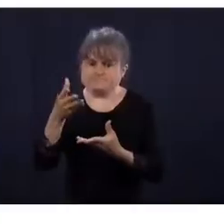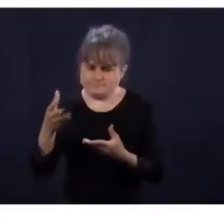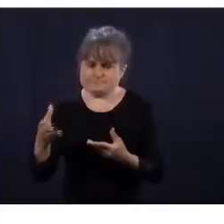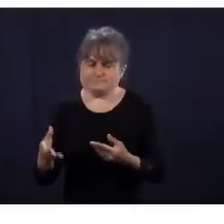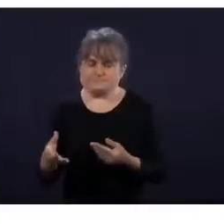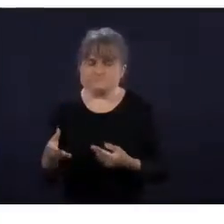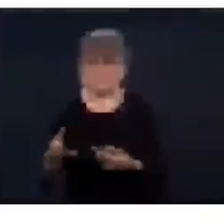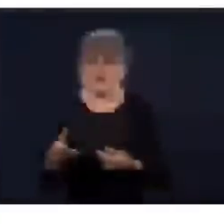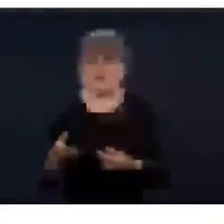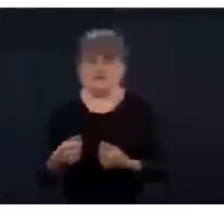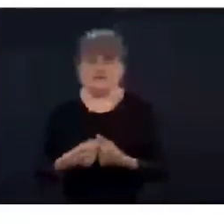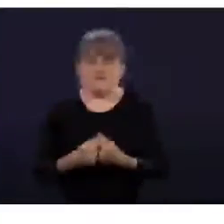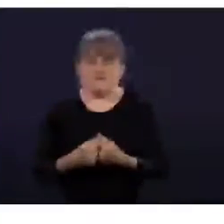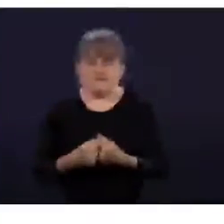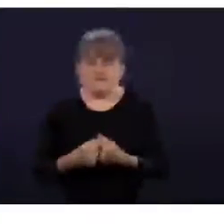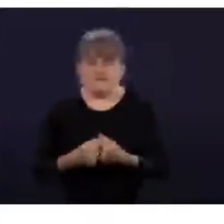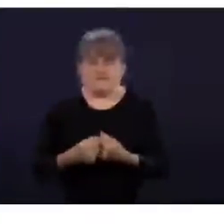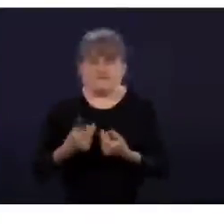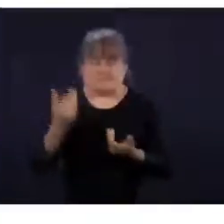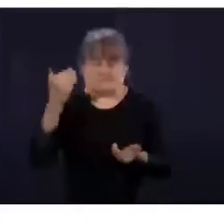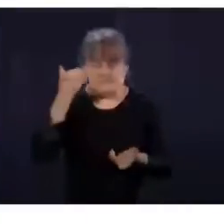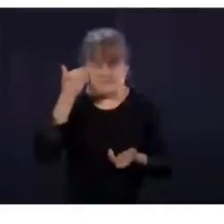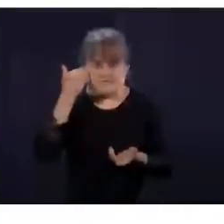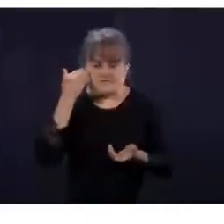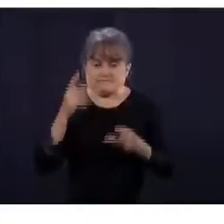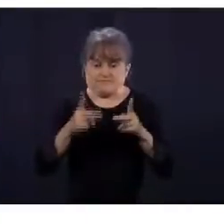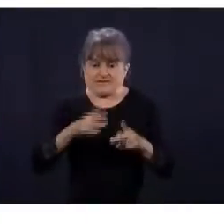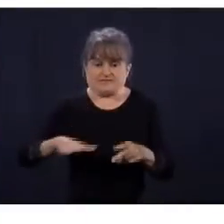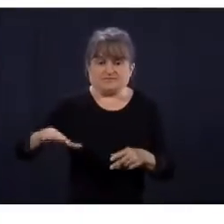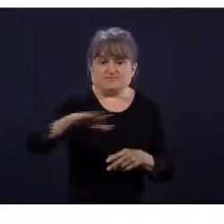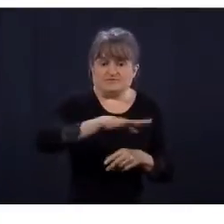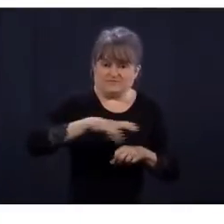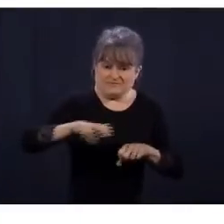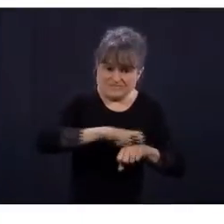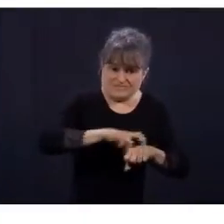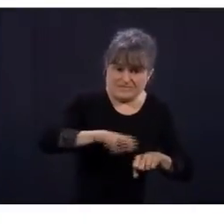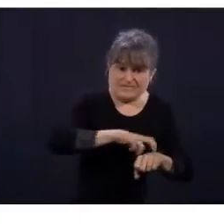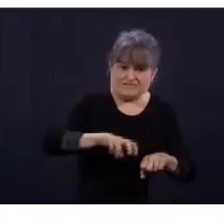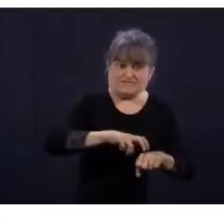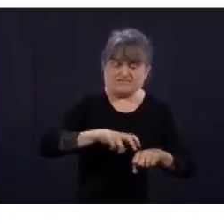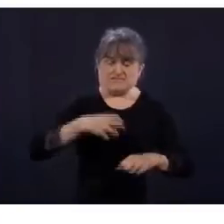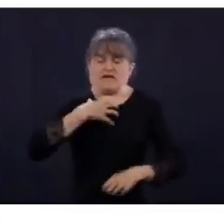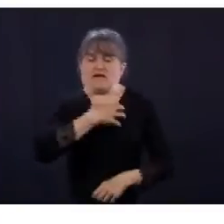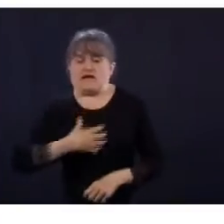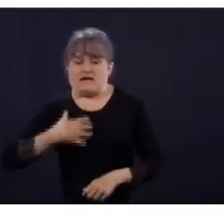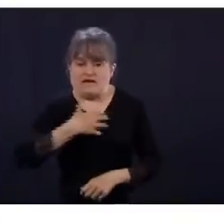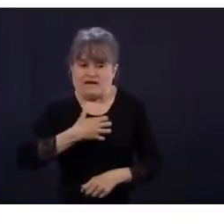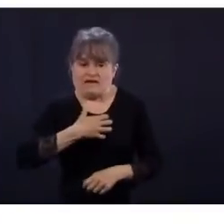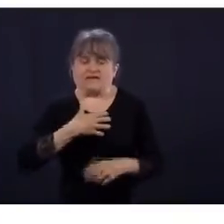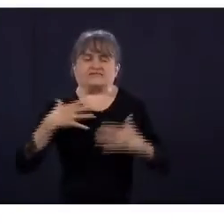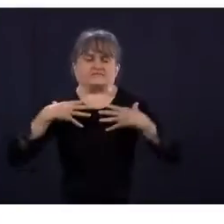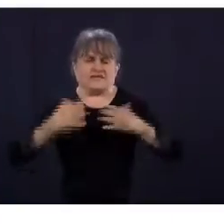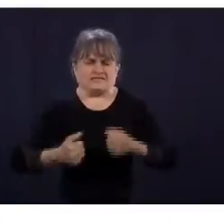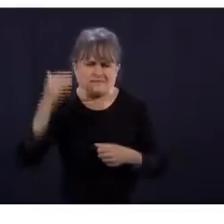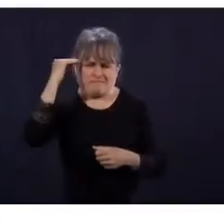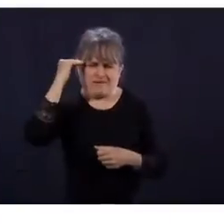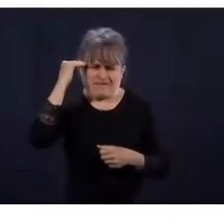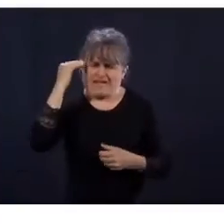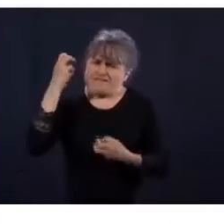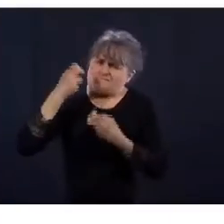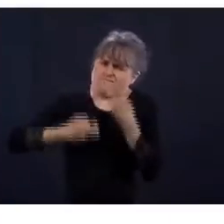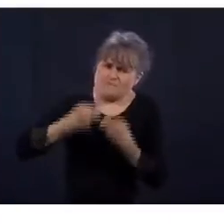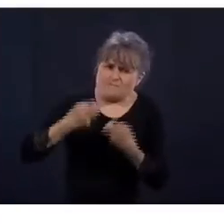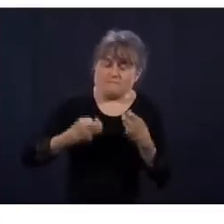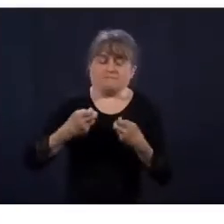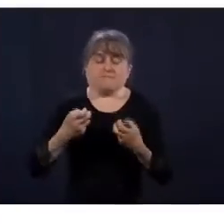'anxiété par rapport à ça. Il n pas seulement les problématiques, je vous dirais, de santé mentale qui sont exacerbées, mais aussi, c'est une réaction